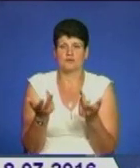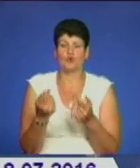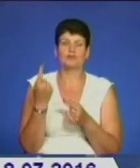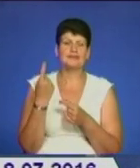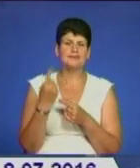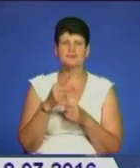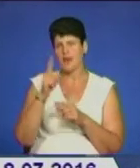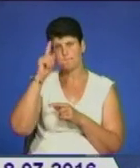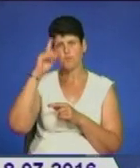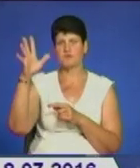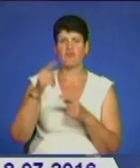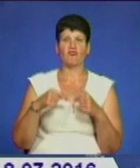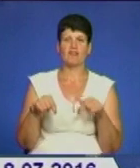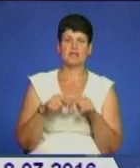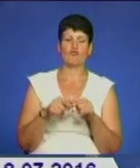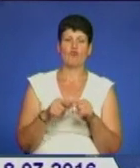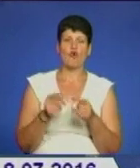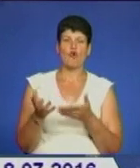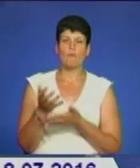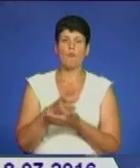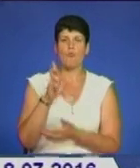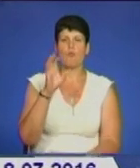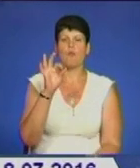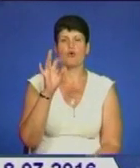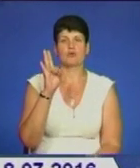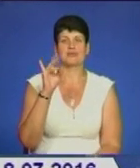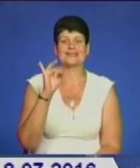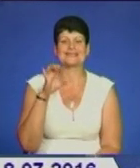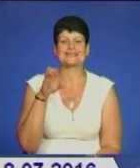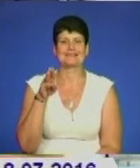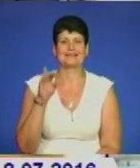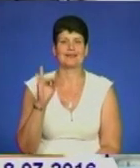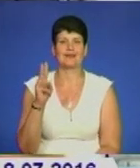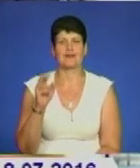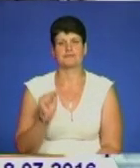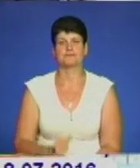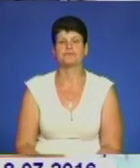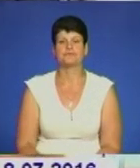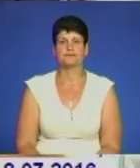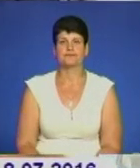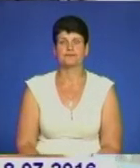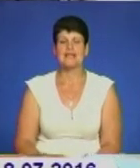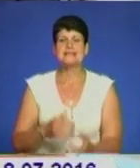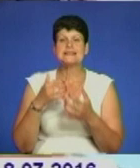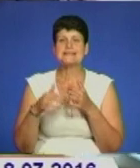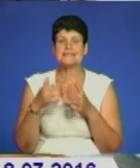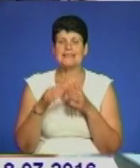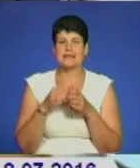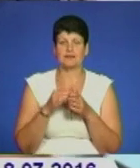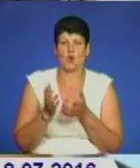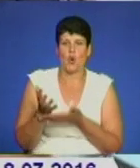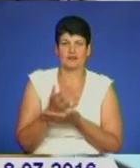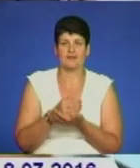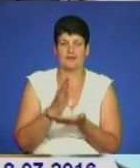із найпопулярніших видів колекціонування – боністику – у наступному матеріалі. Серед колекціонерів є такий